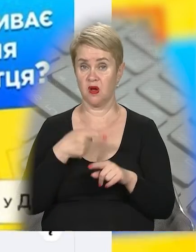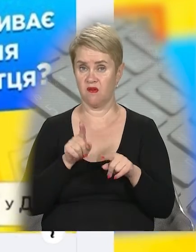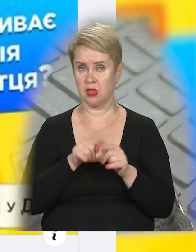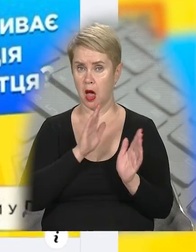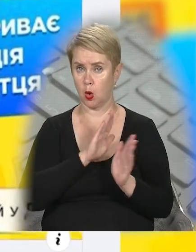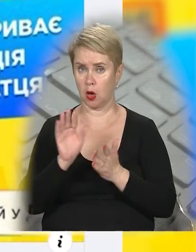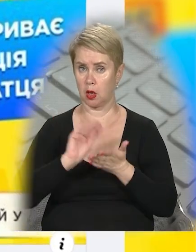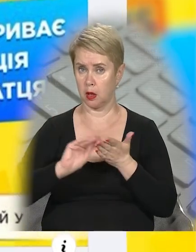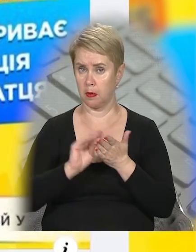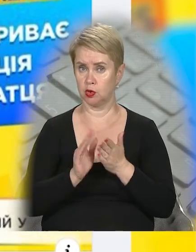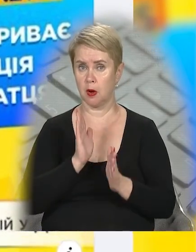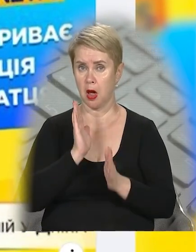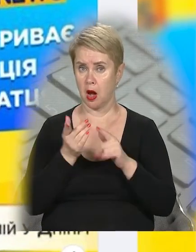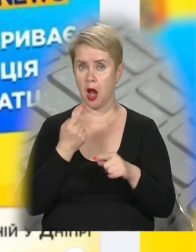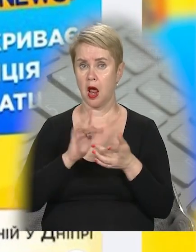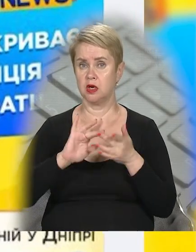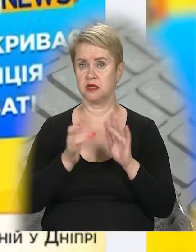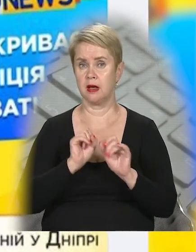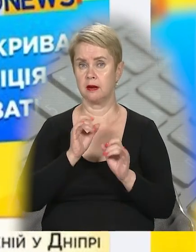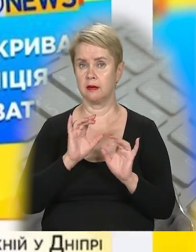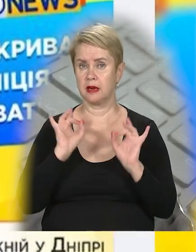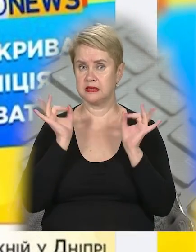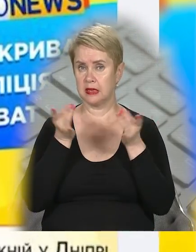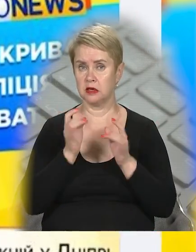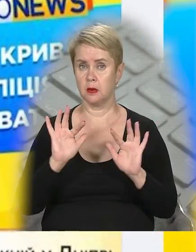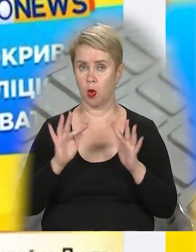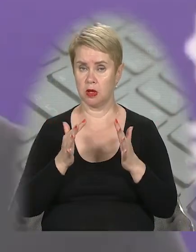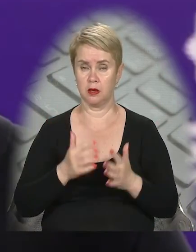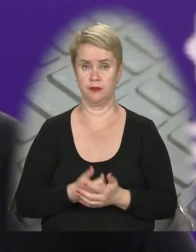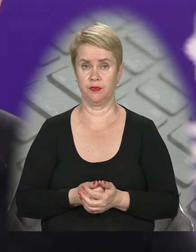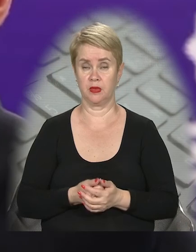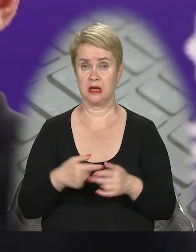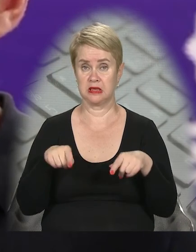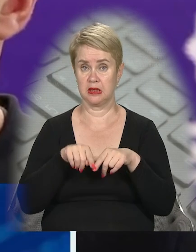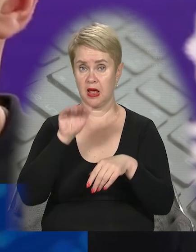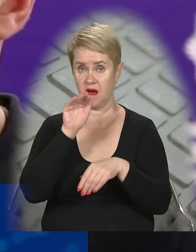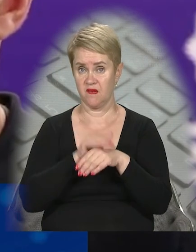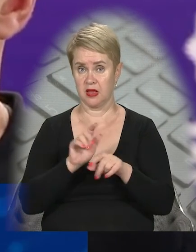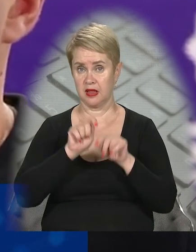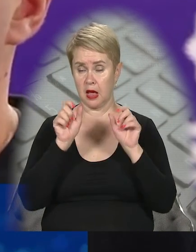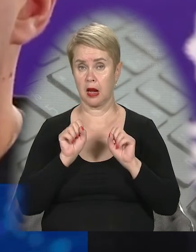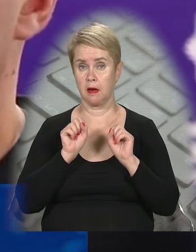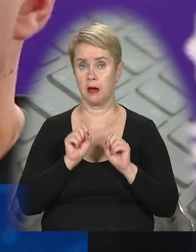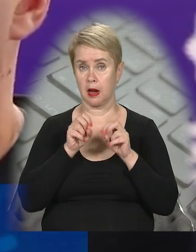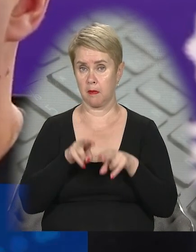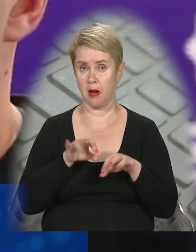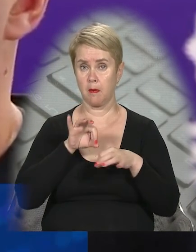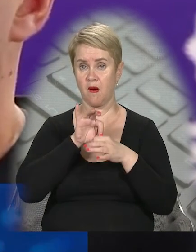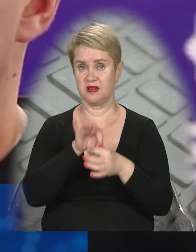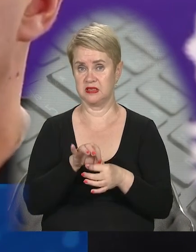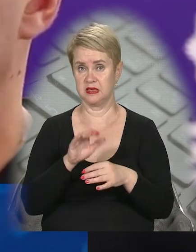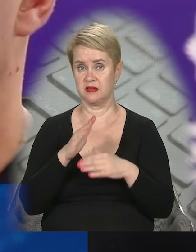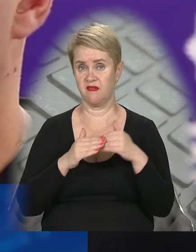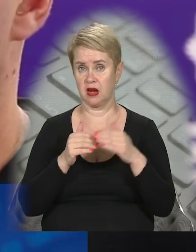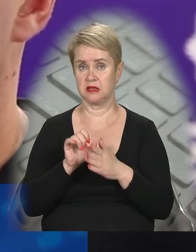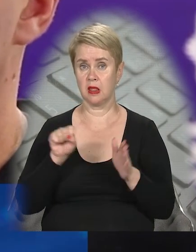регулярно пише у мережі про міські резонансні події. За даним фактом відкрито кримінальне провадження з кваліфікацією